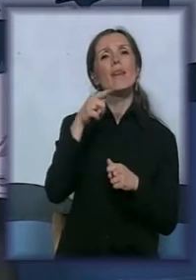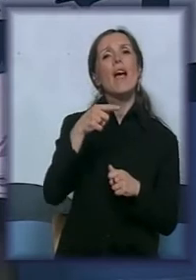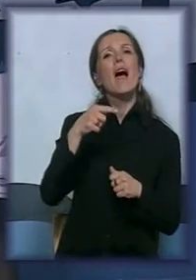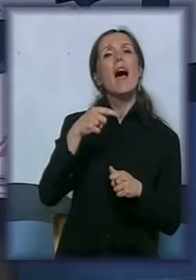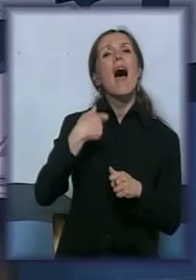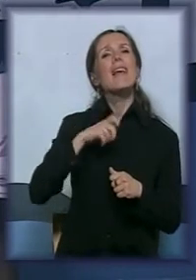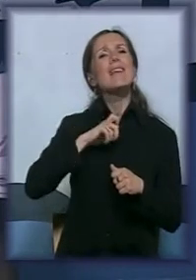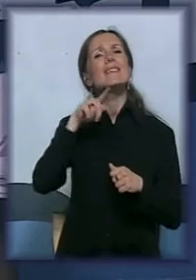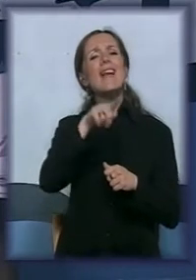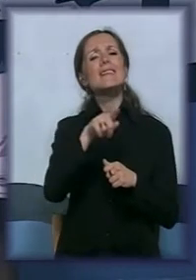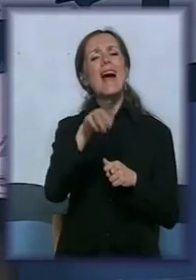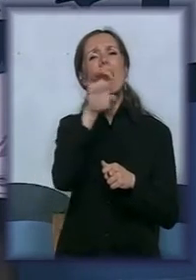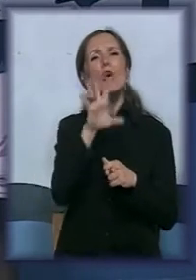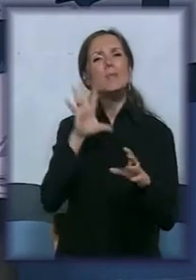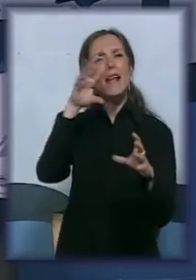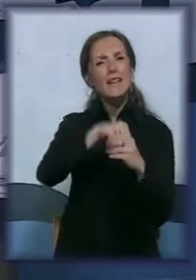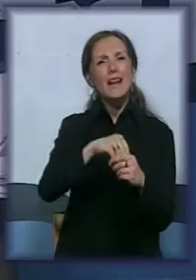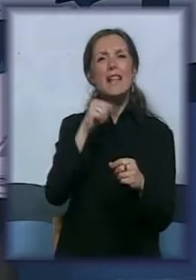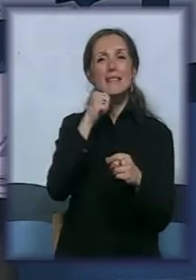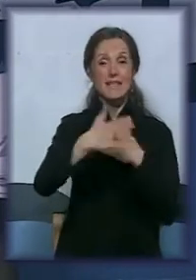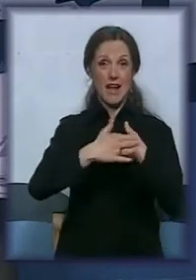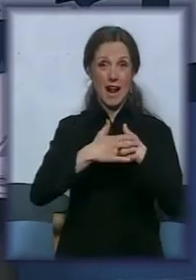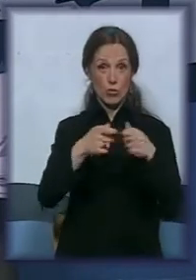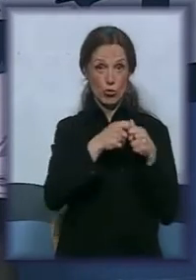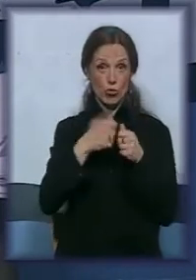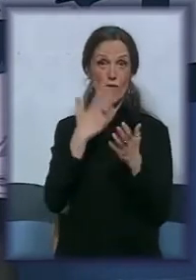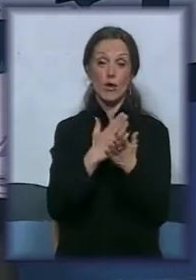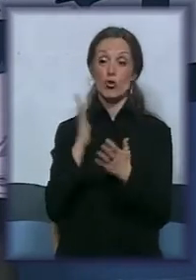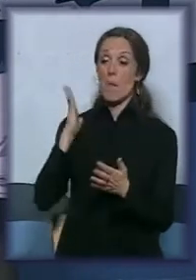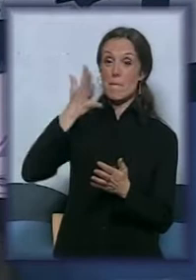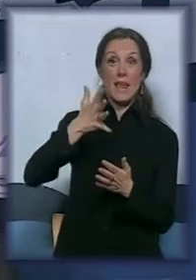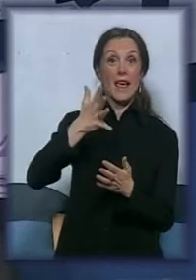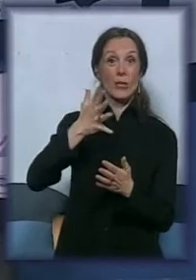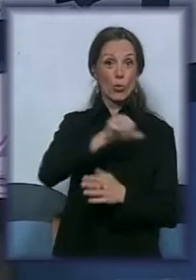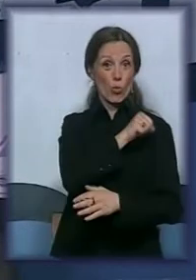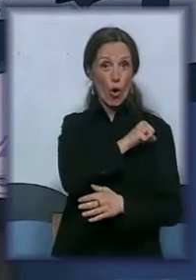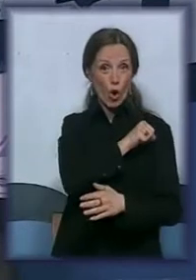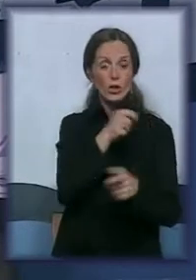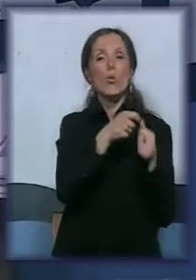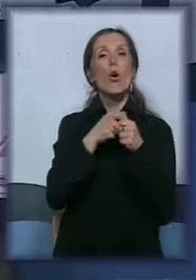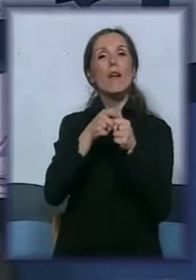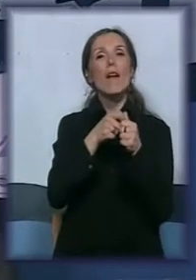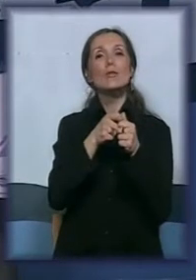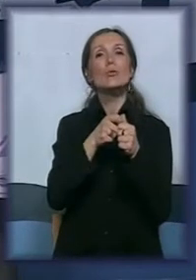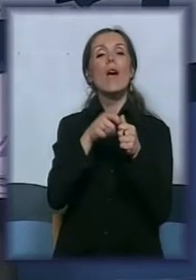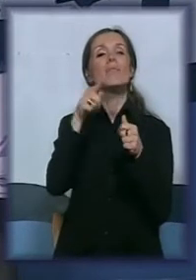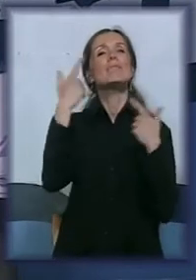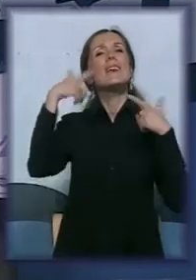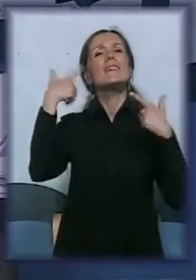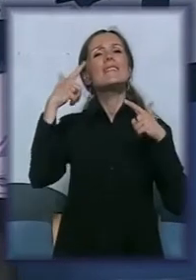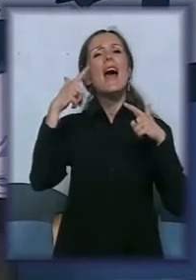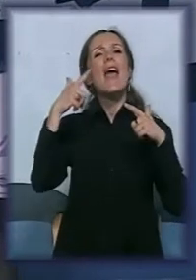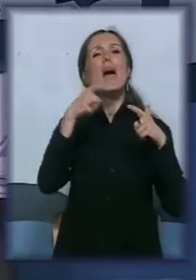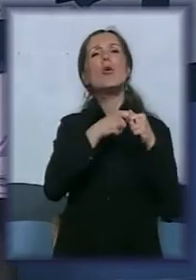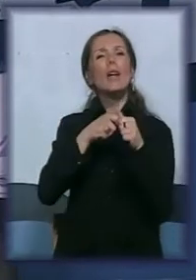integracije i saradnju sa udruženjima već petu godinu organizuje sajam organizacija civilnog